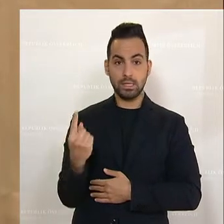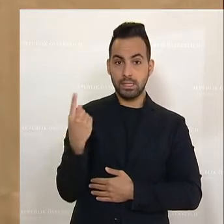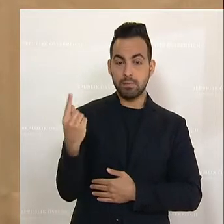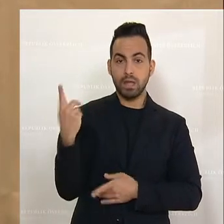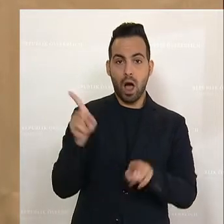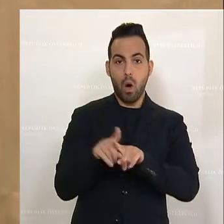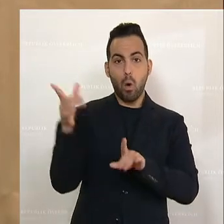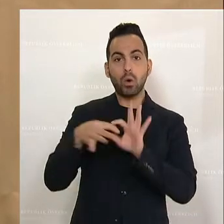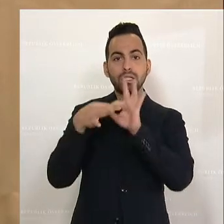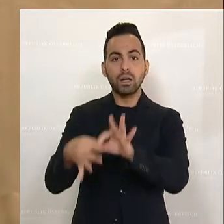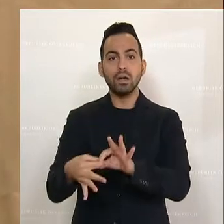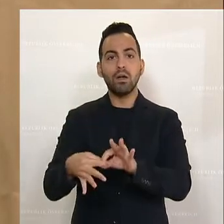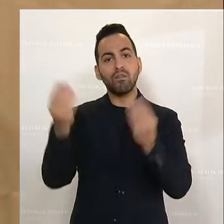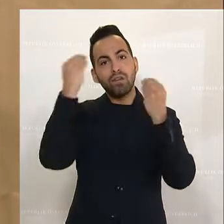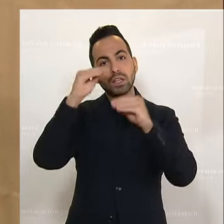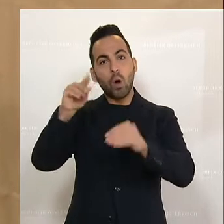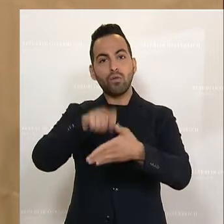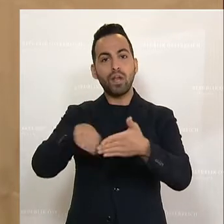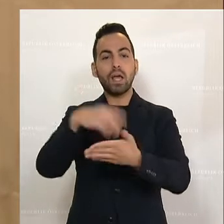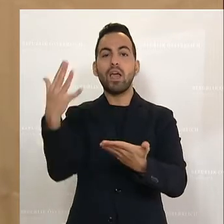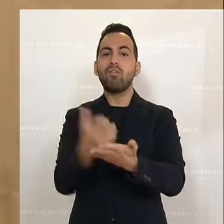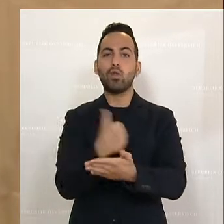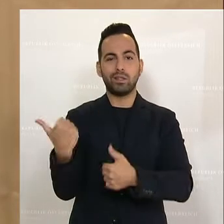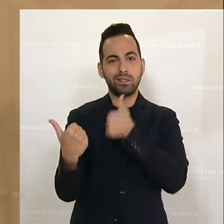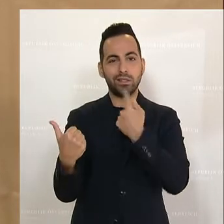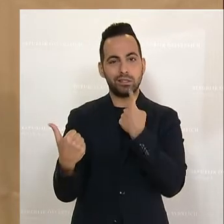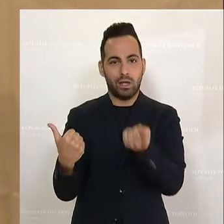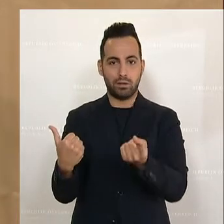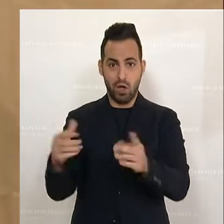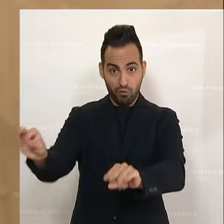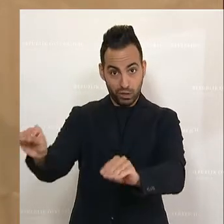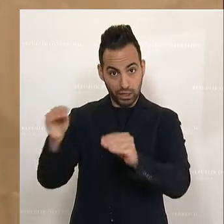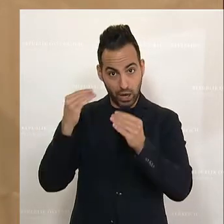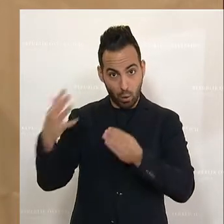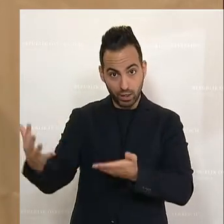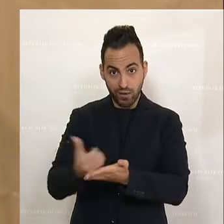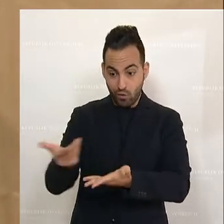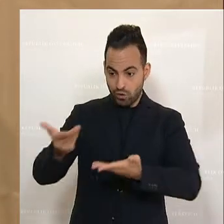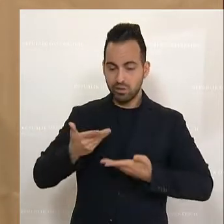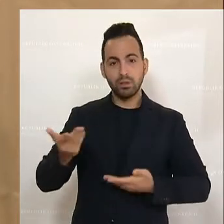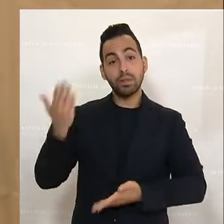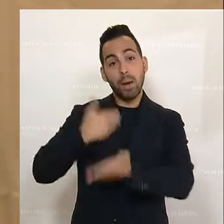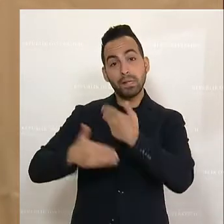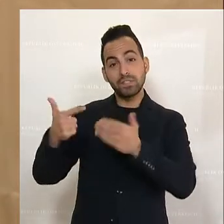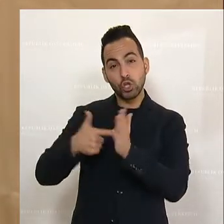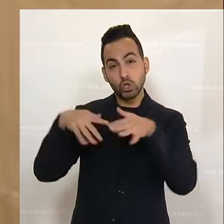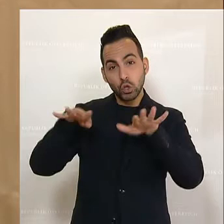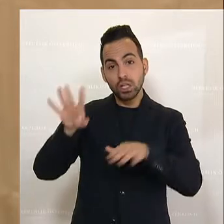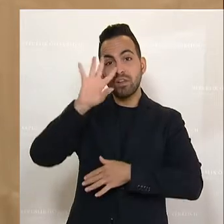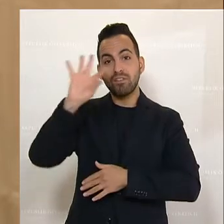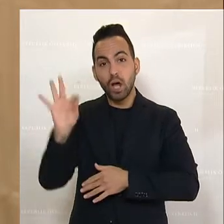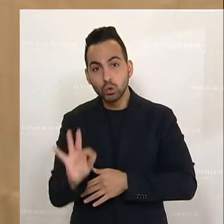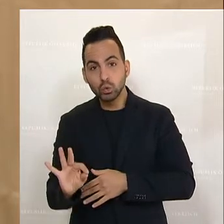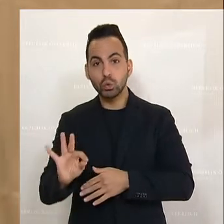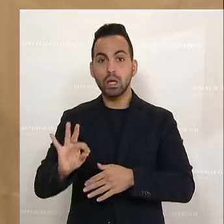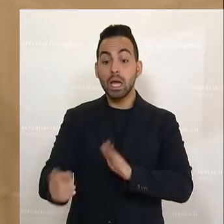Vertrauen der Wähler gewonnen. Ja, also sie hat sich vielleicht versucht, bei der Wahl 2019 das Vertrauen der Wähler